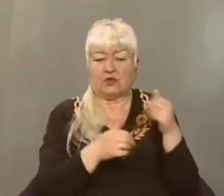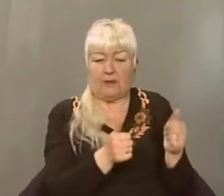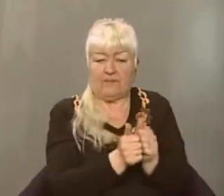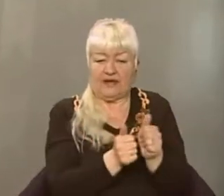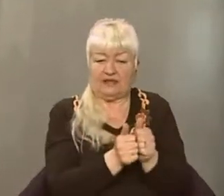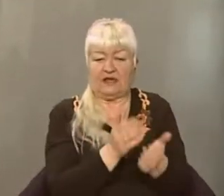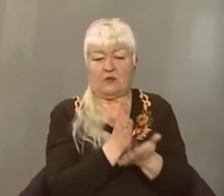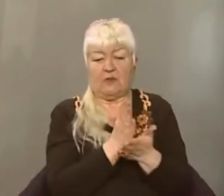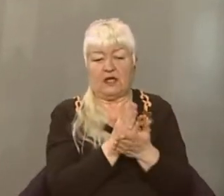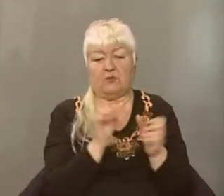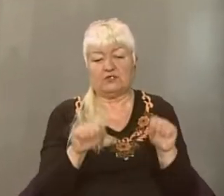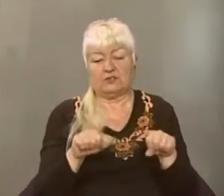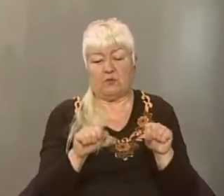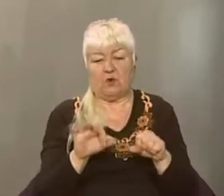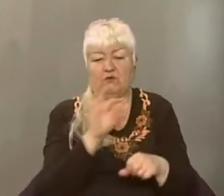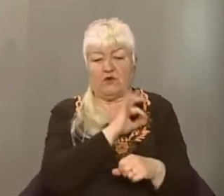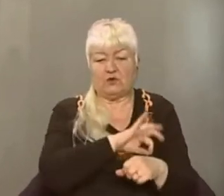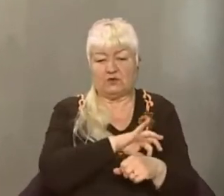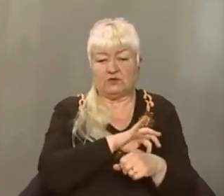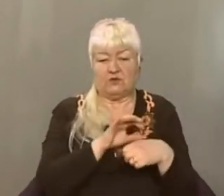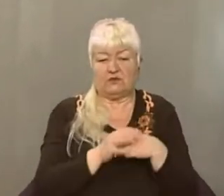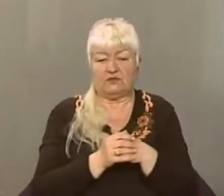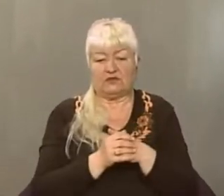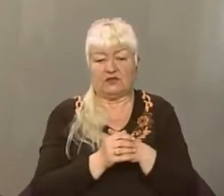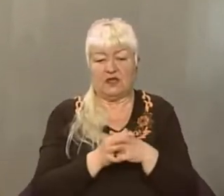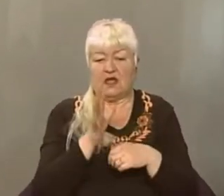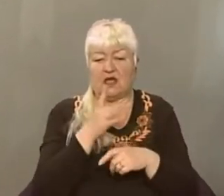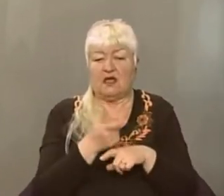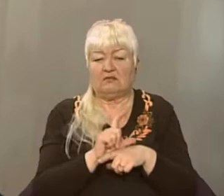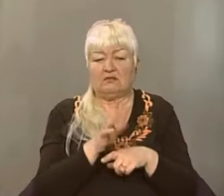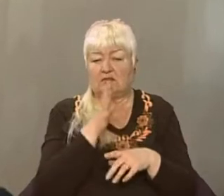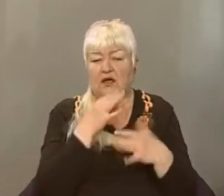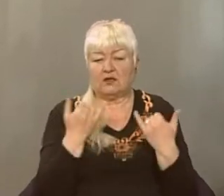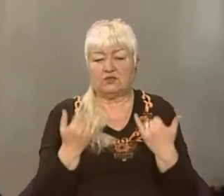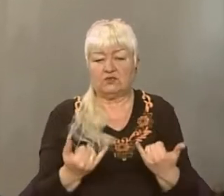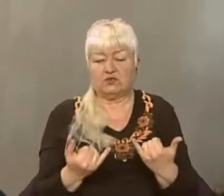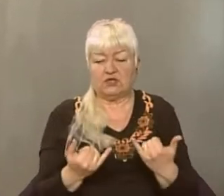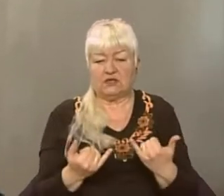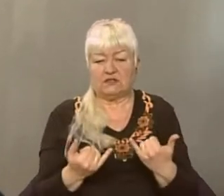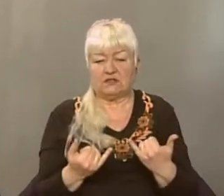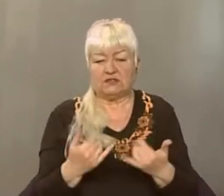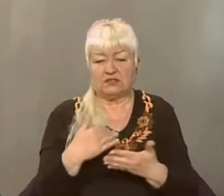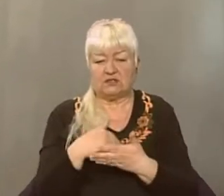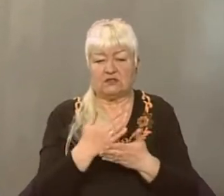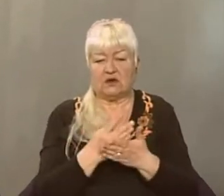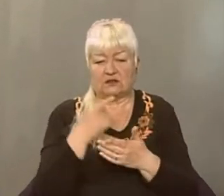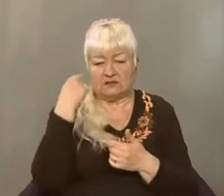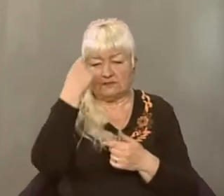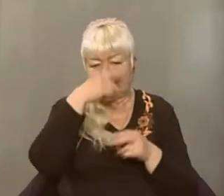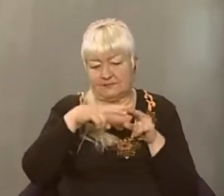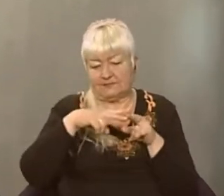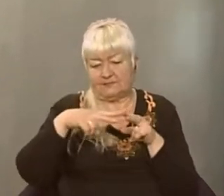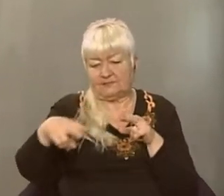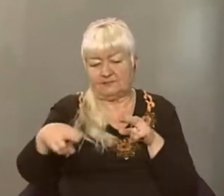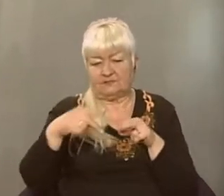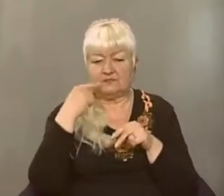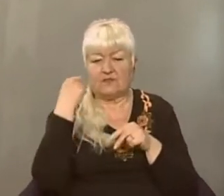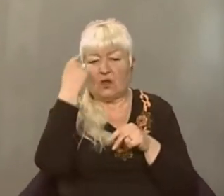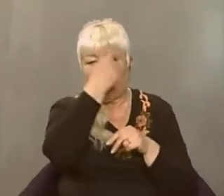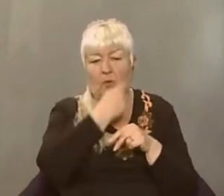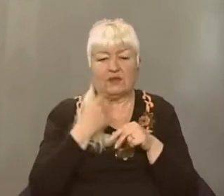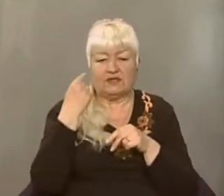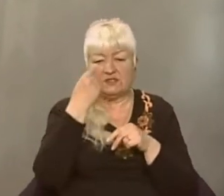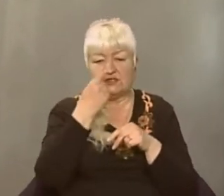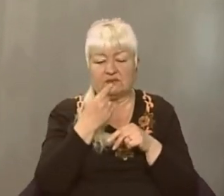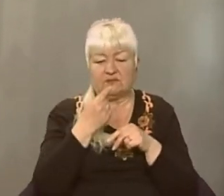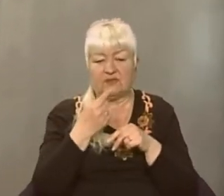маємо змогу використовувати найсучасніші інструменти ідентифікації облич.